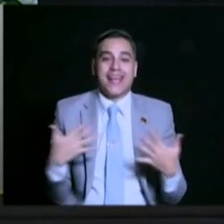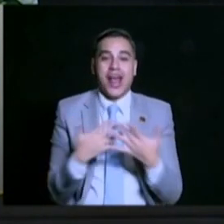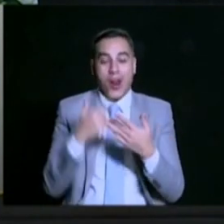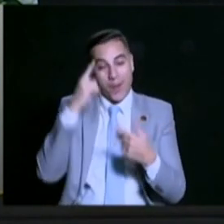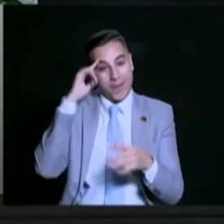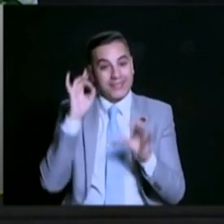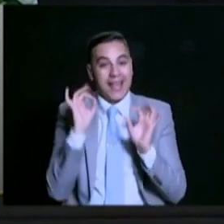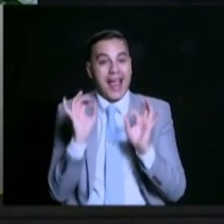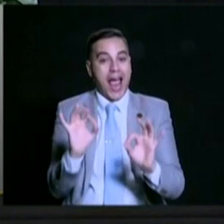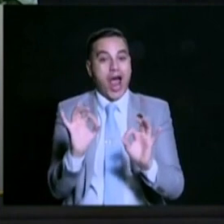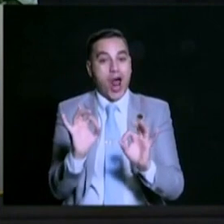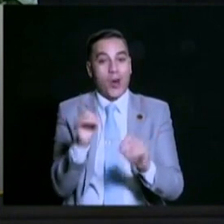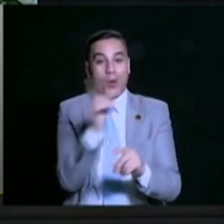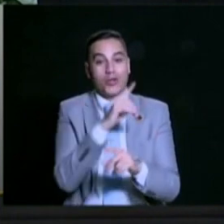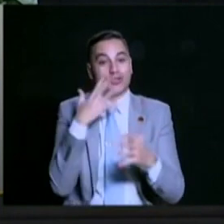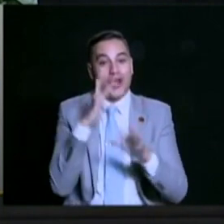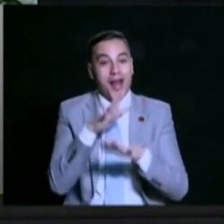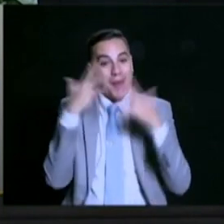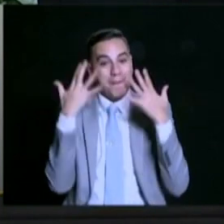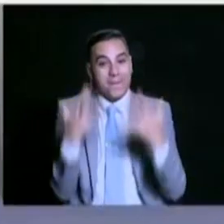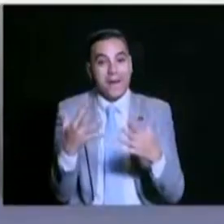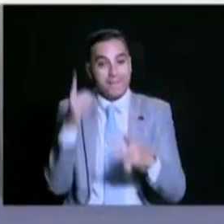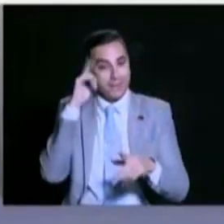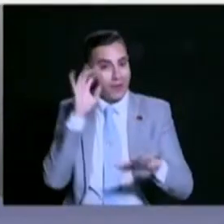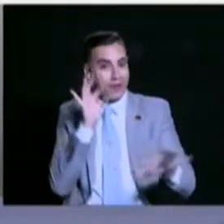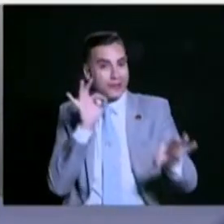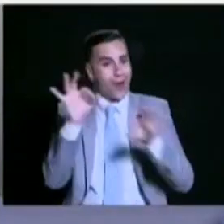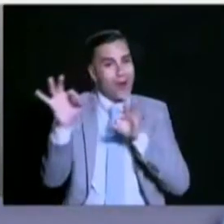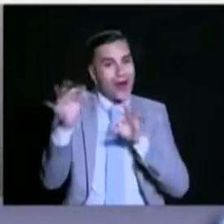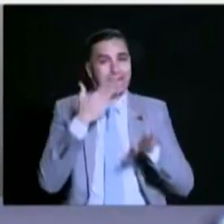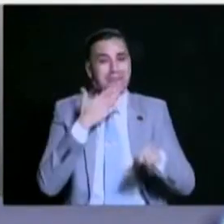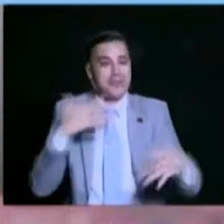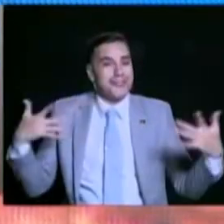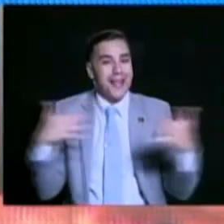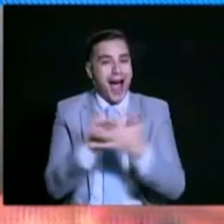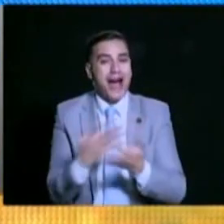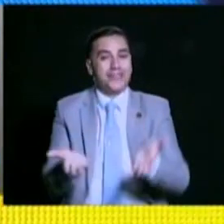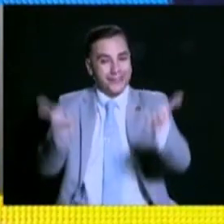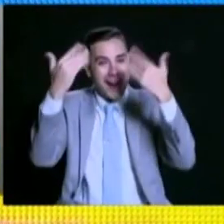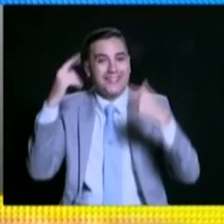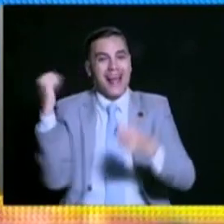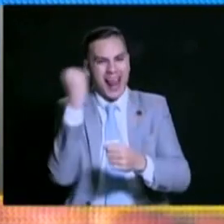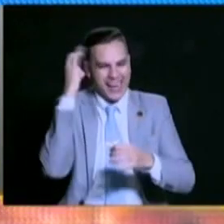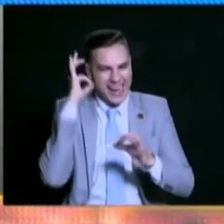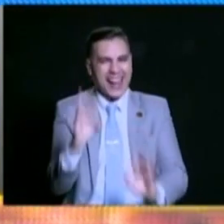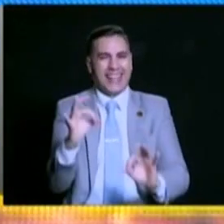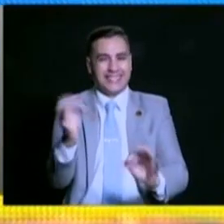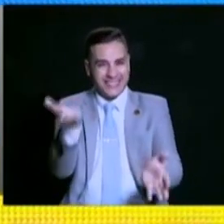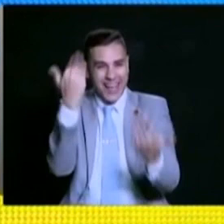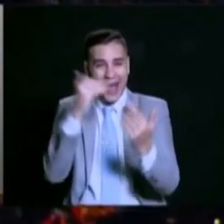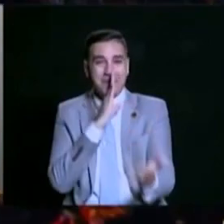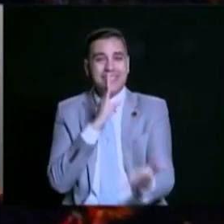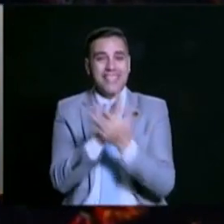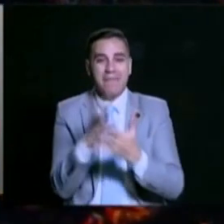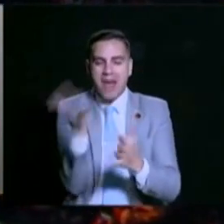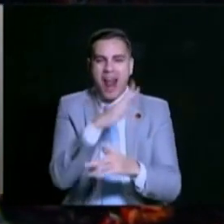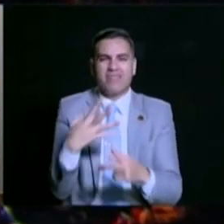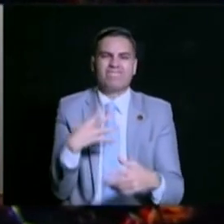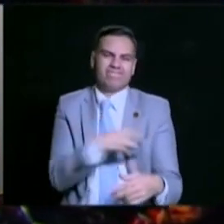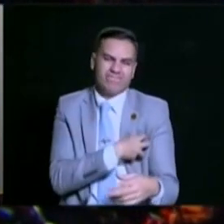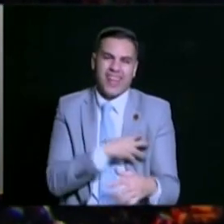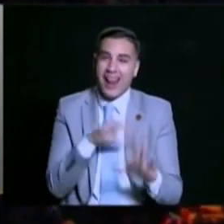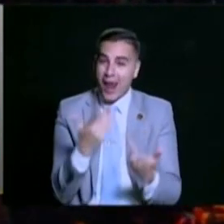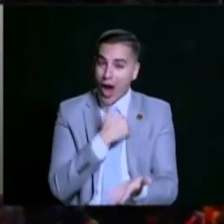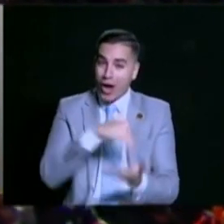تليفونه وتليفون جدتي وتليفونه والدتي يعني أعتقد كان أهم حاجة وصدمة الناس